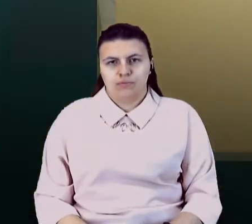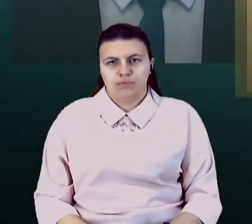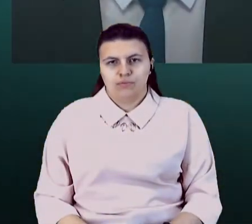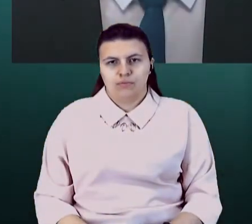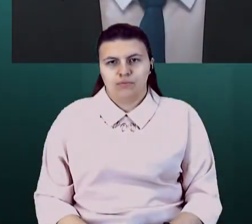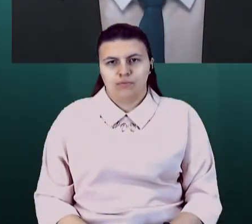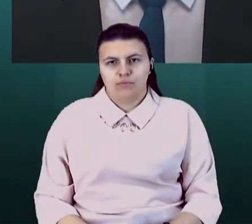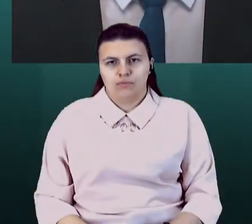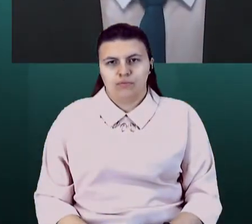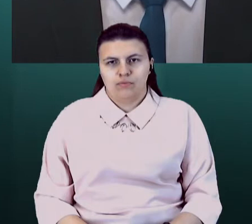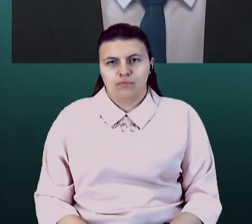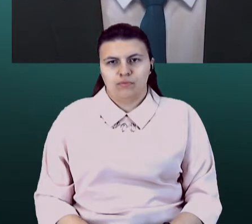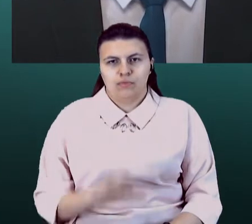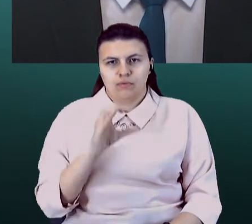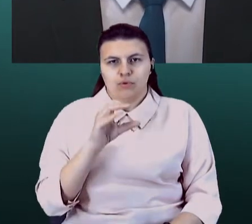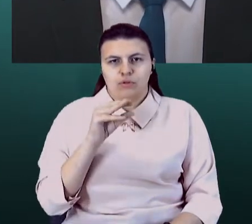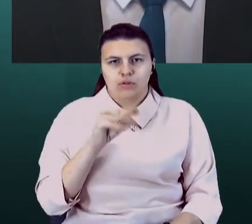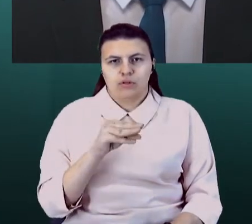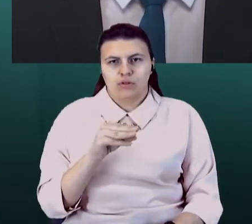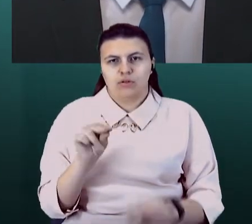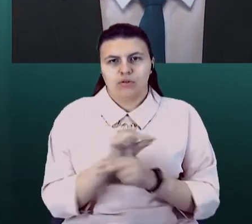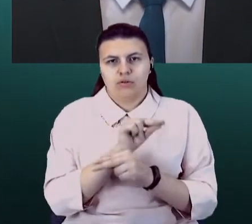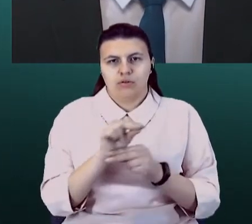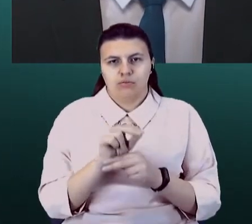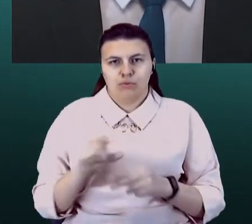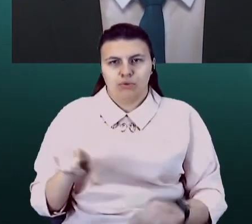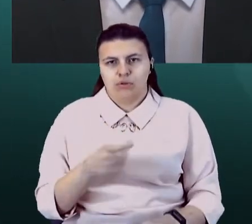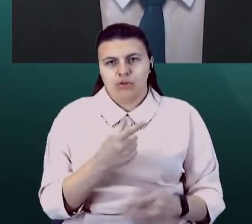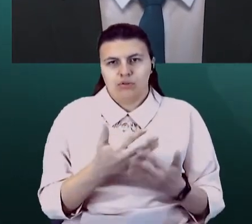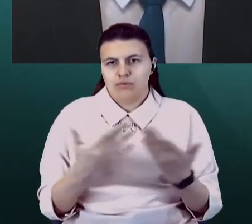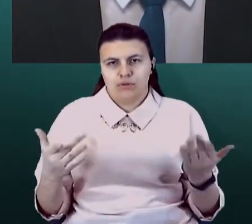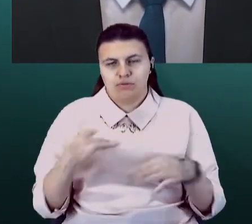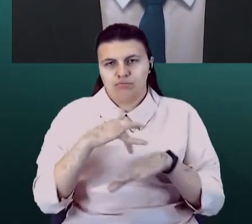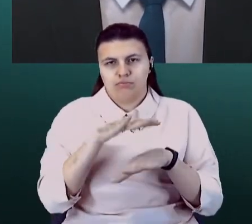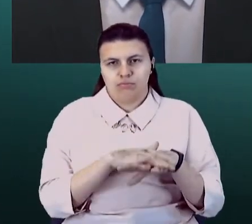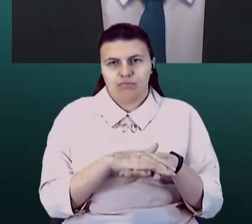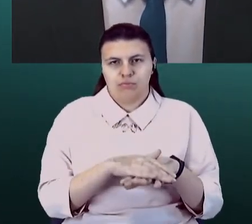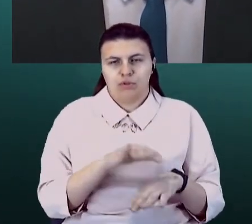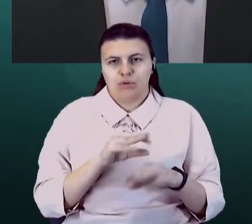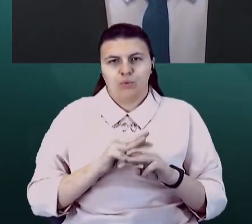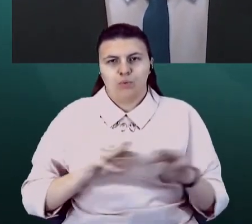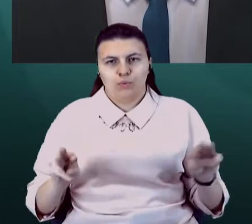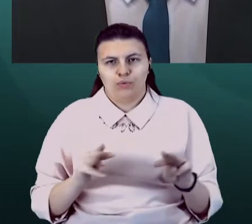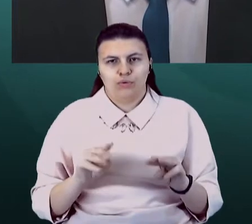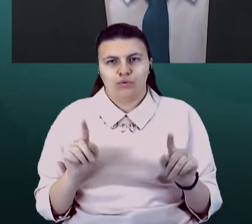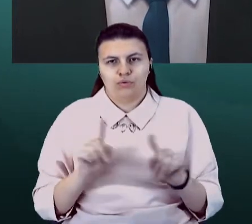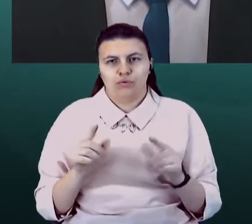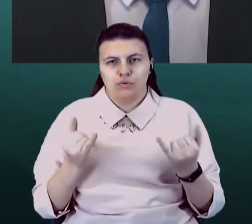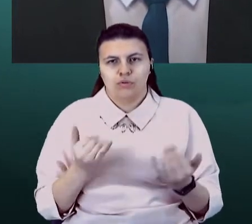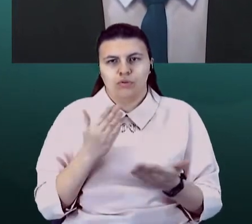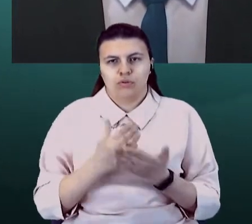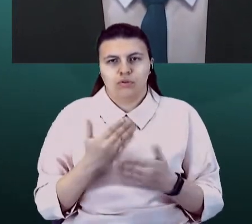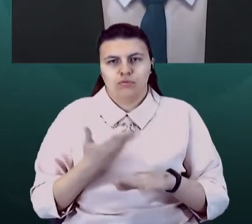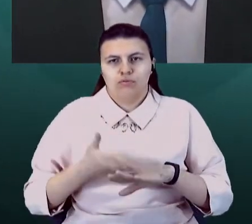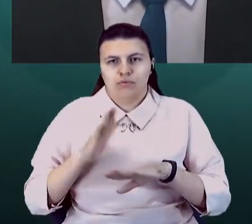доріг, таке інше. Тому тут в уряду, що зараз є дуже важкий вибір між тим,